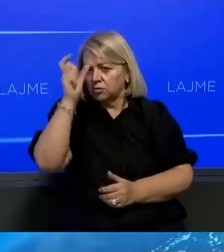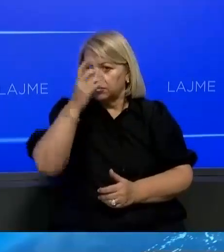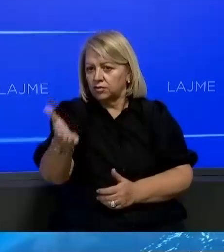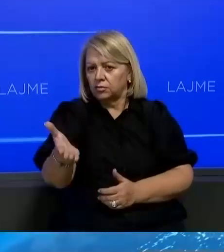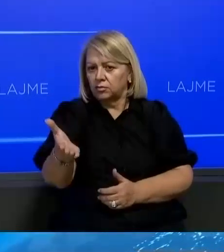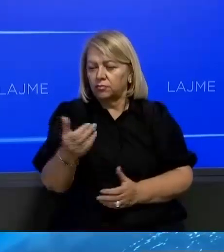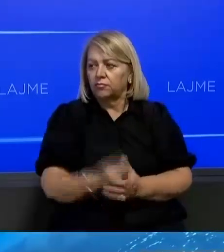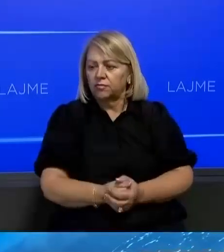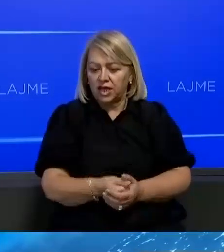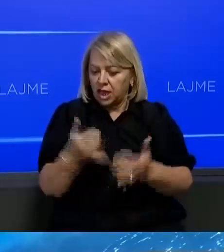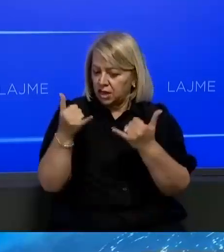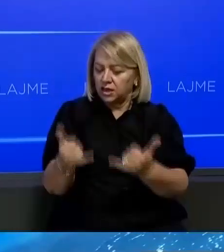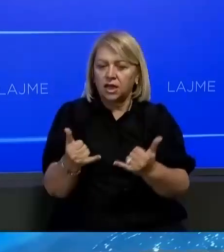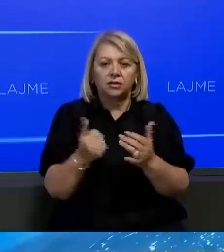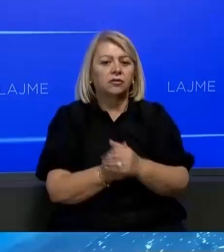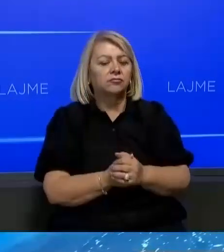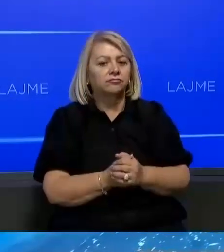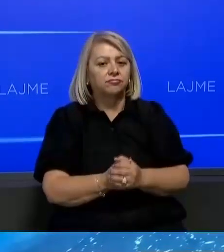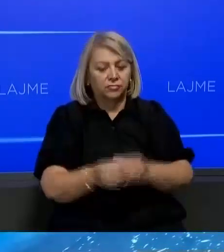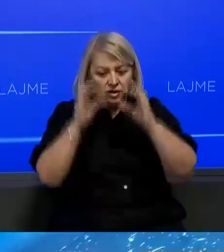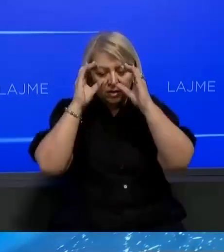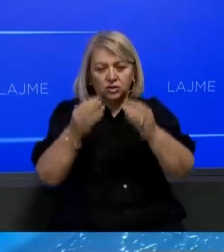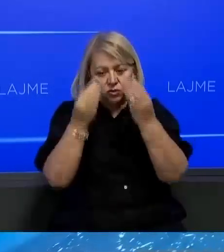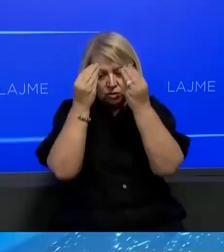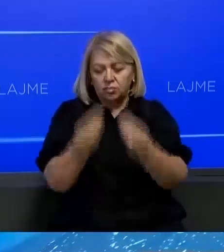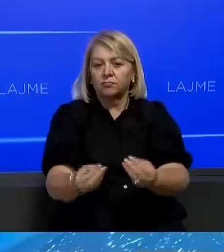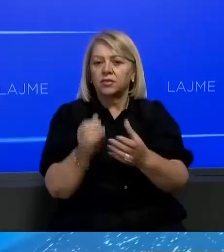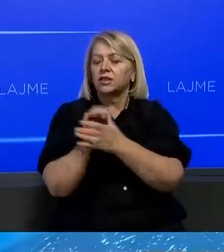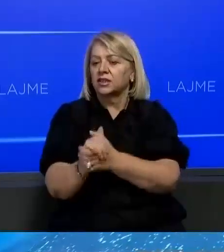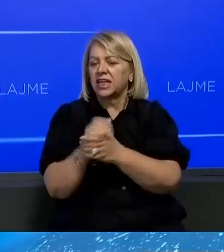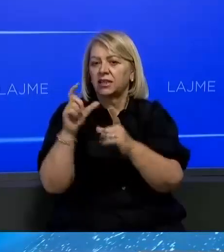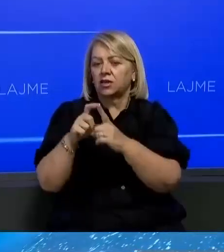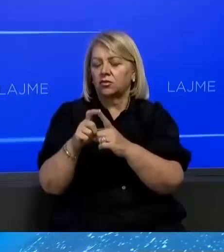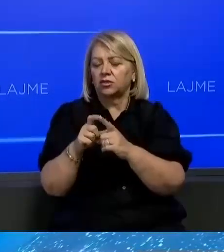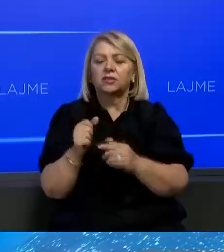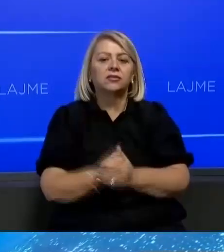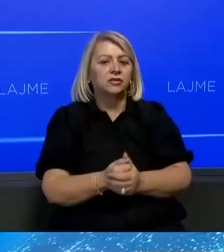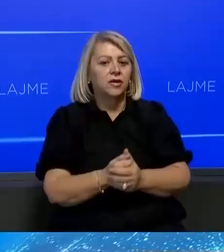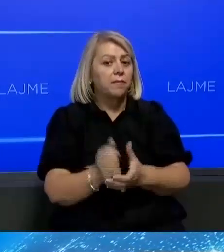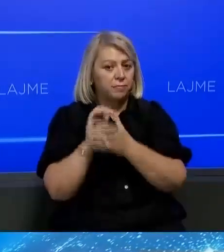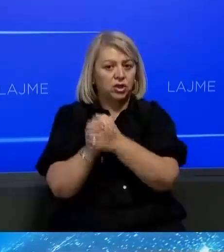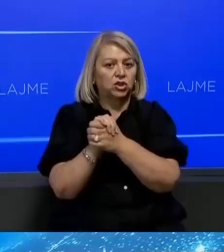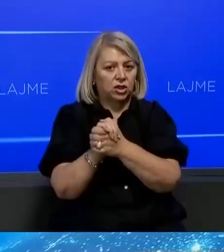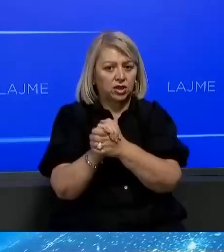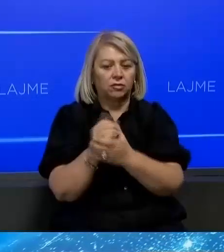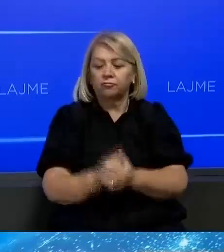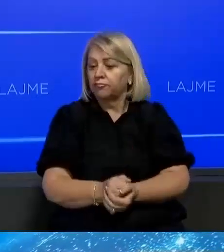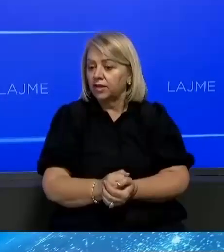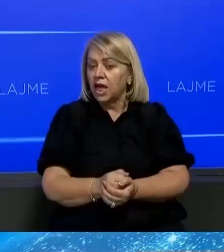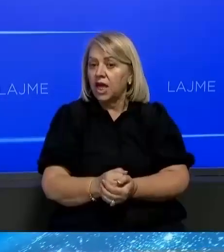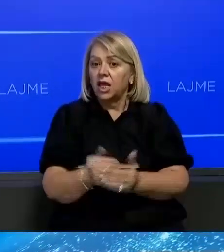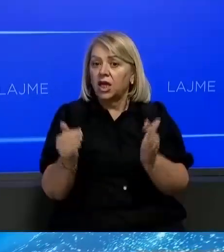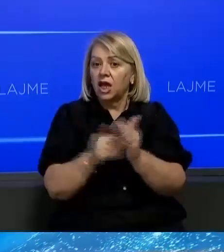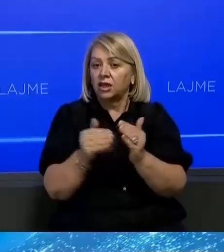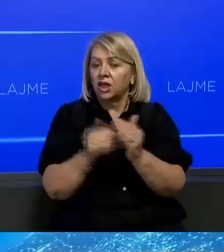Do të shkojmë tani drejt për drejt të ndëruar shikuës në Tiran të kolegu Denion Drenika. Denion, për shëndetje, a ka kaluar